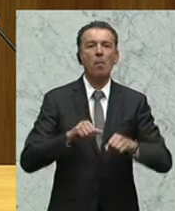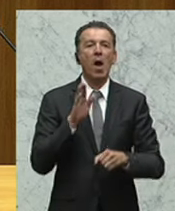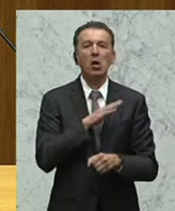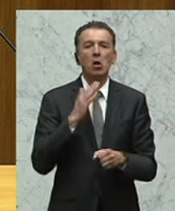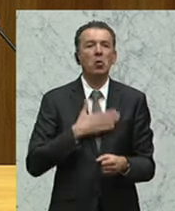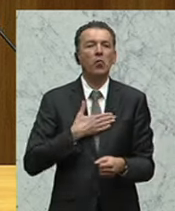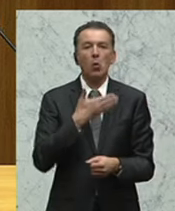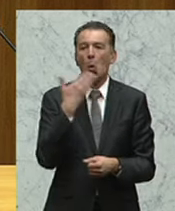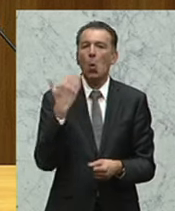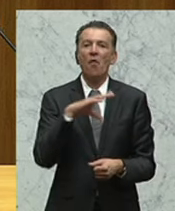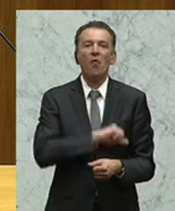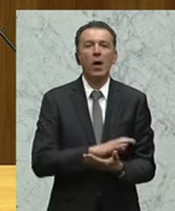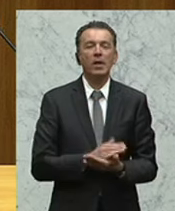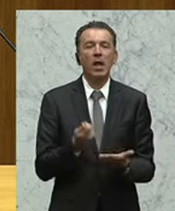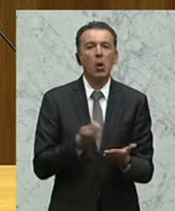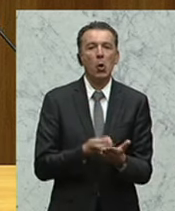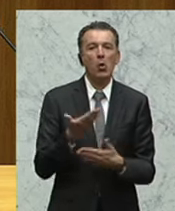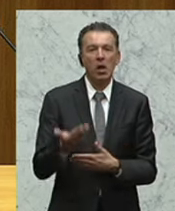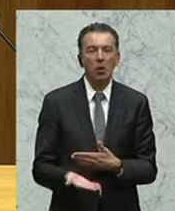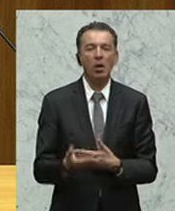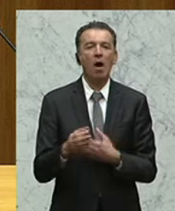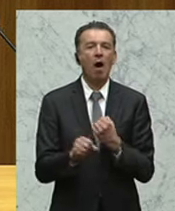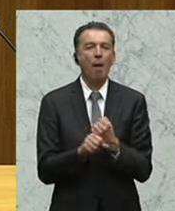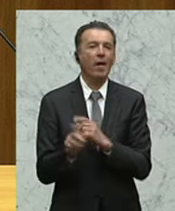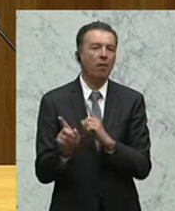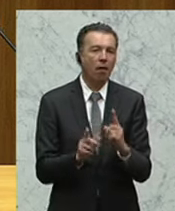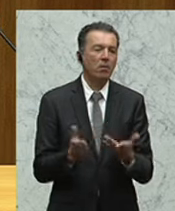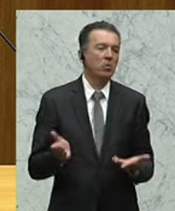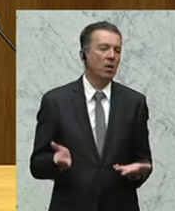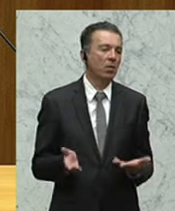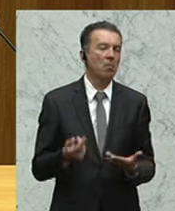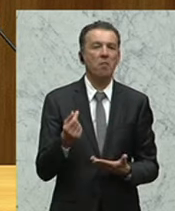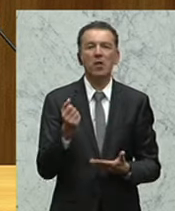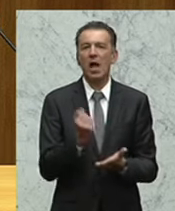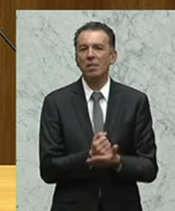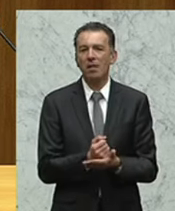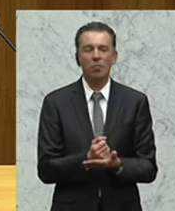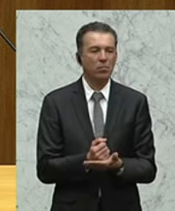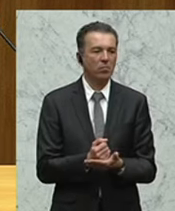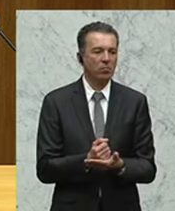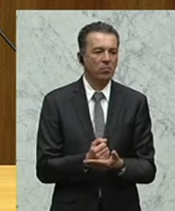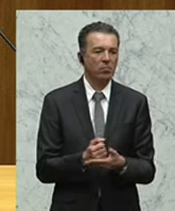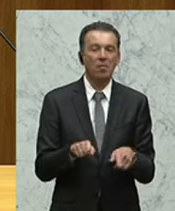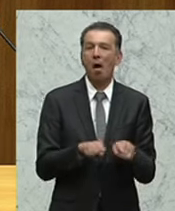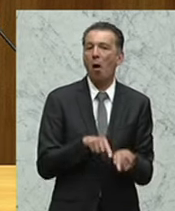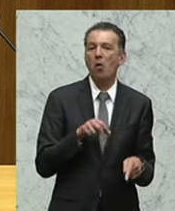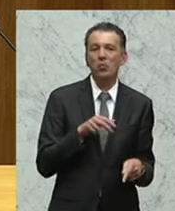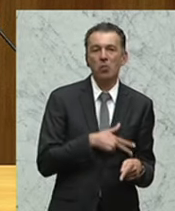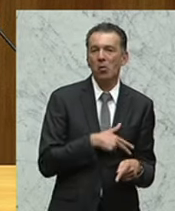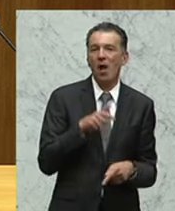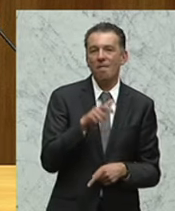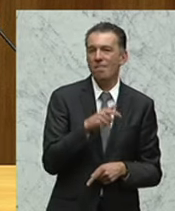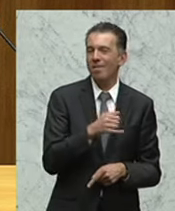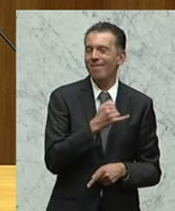keinerlei Vorteile. Die Löhne und Gehälter der Arbeit der Angestellten sind dem Finanzamt als auch der Sozialversicherung